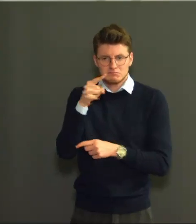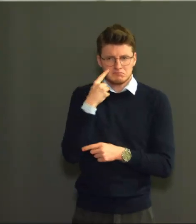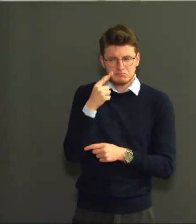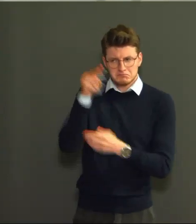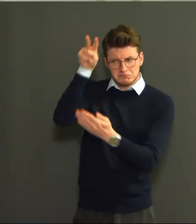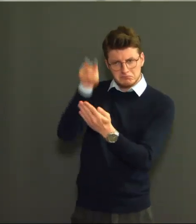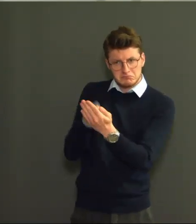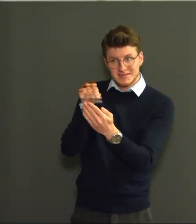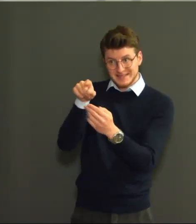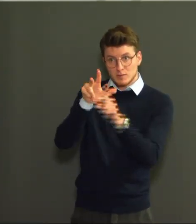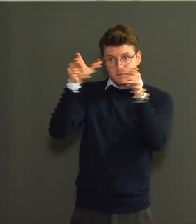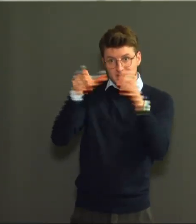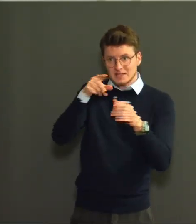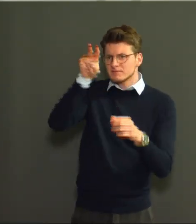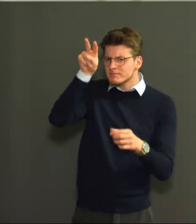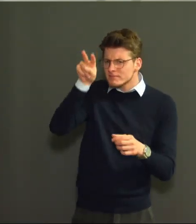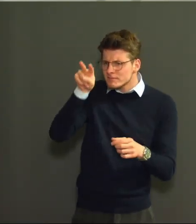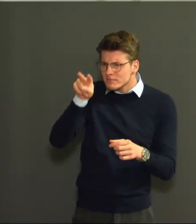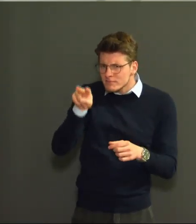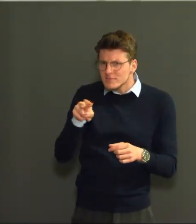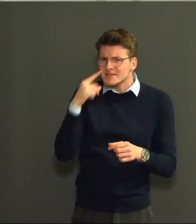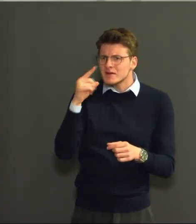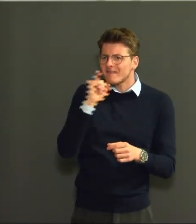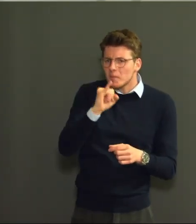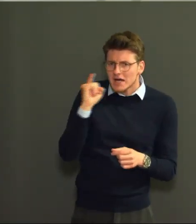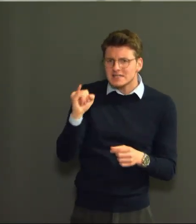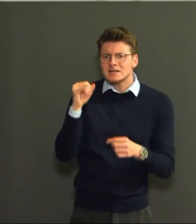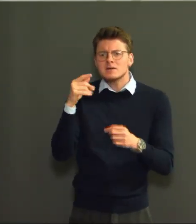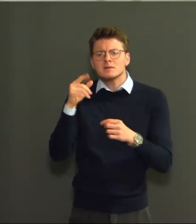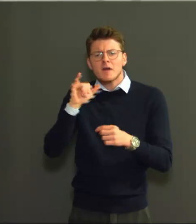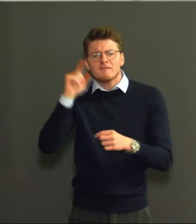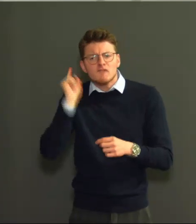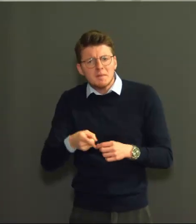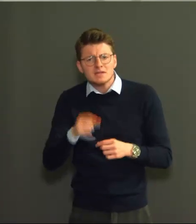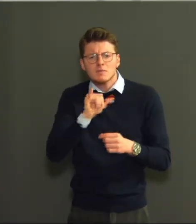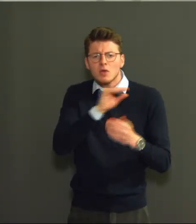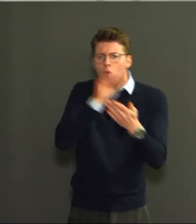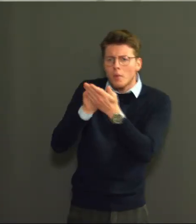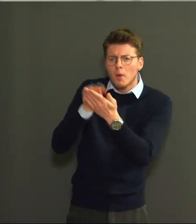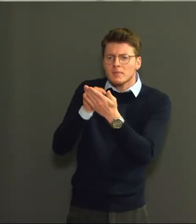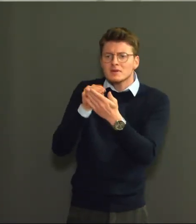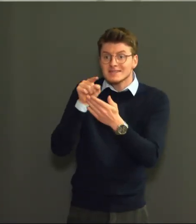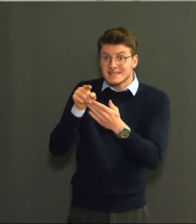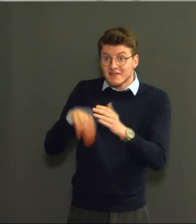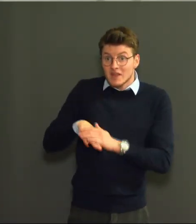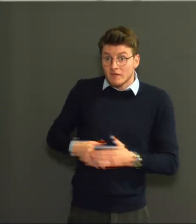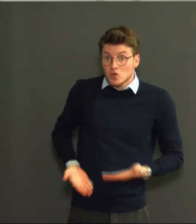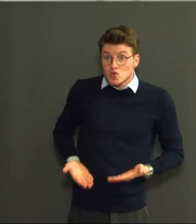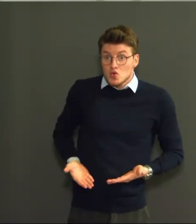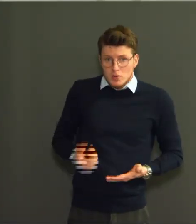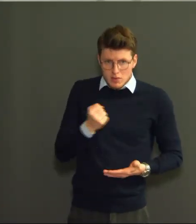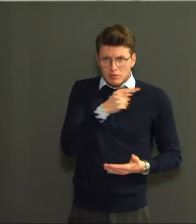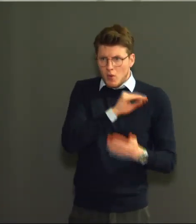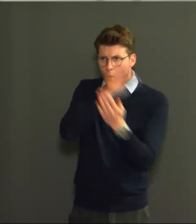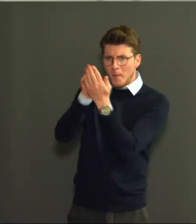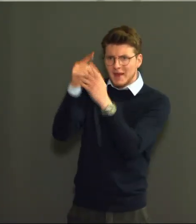over de verplichte inschrijving. De fabrikanten kunnen zich hier vanaf nu inschrijven en we vragen hen dan ook om dit zo